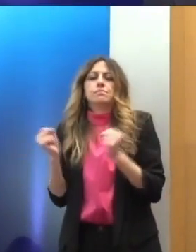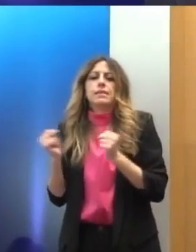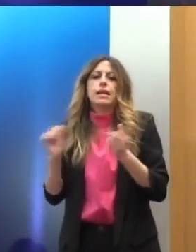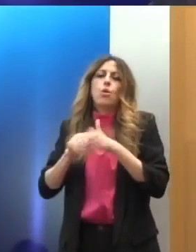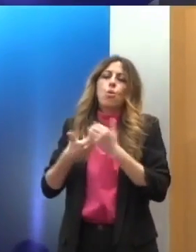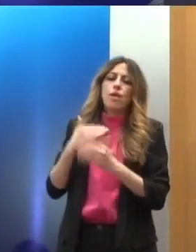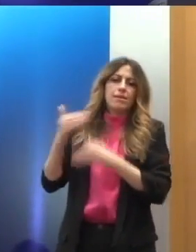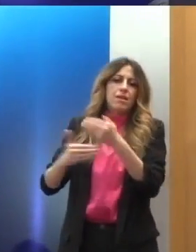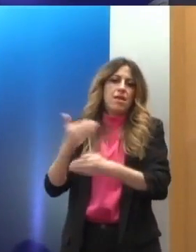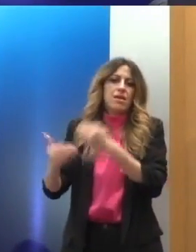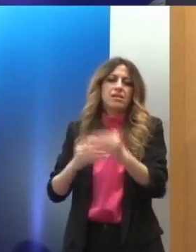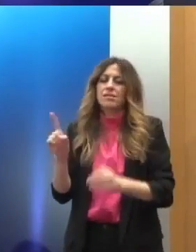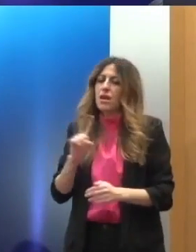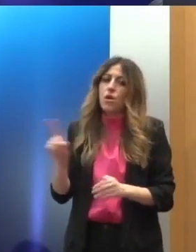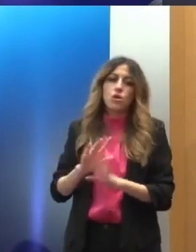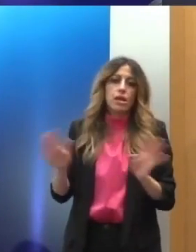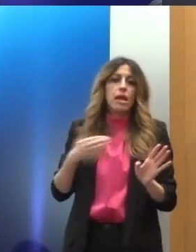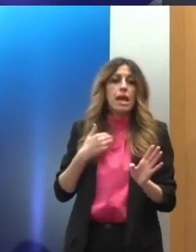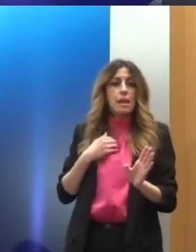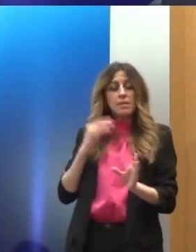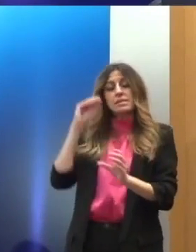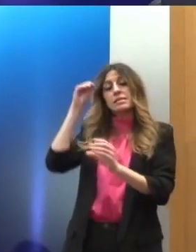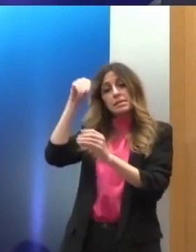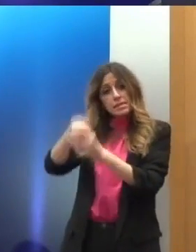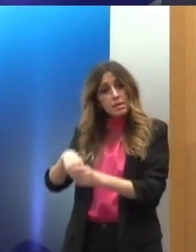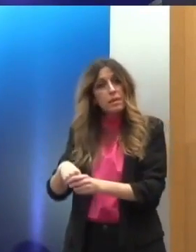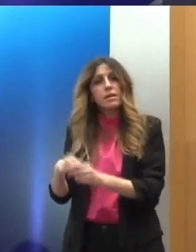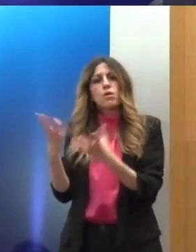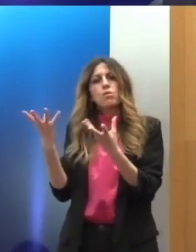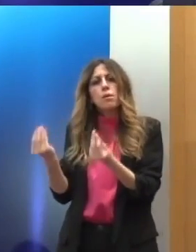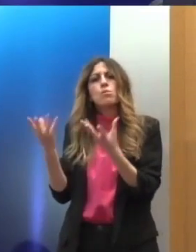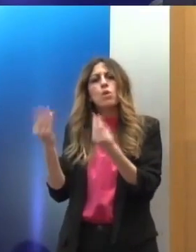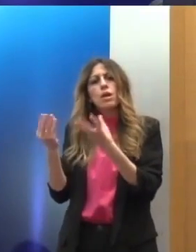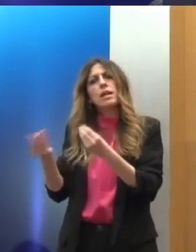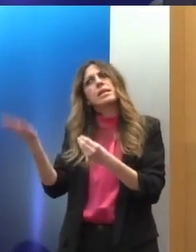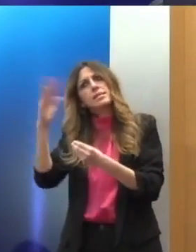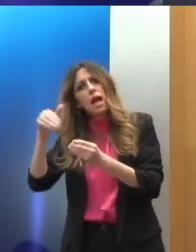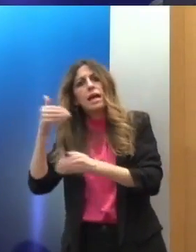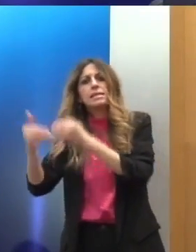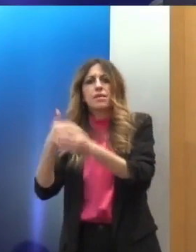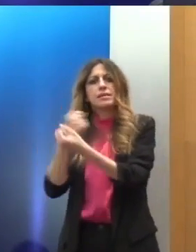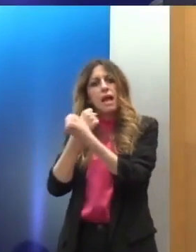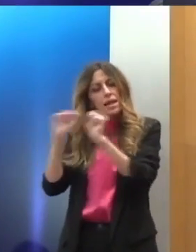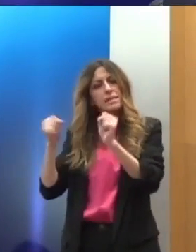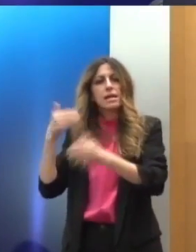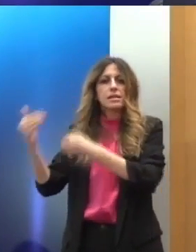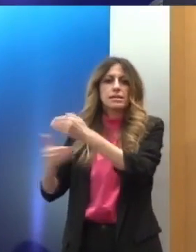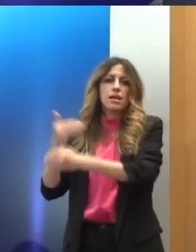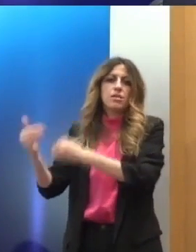Συμμετέχουμε επίσης πάρα πολύ ενεργά και στις παράλληλες διαδικασίες, στις ανεξάρτητες διαδικασίες,